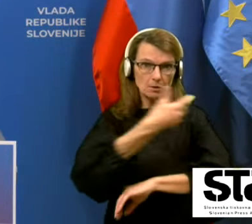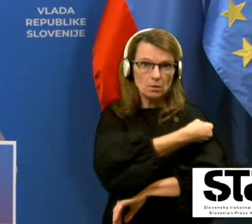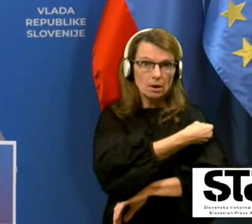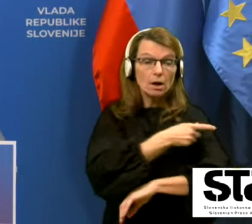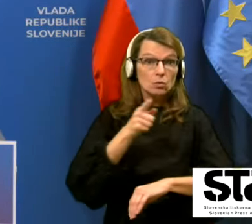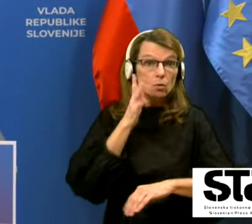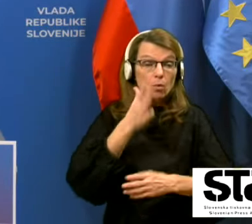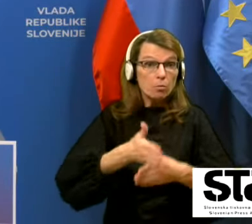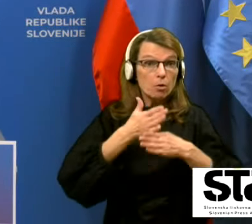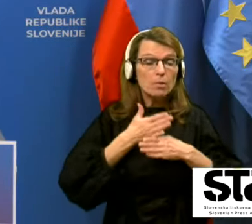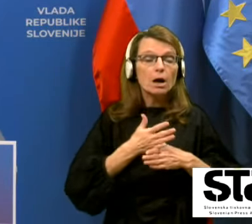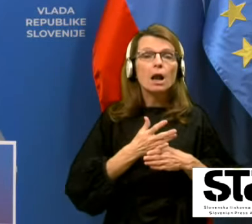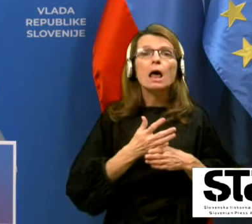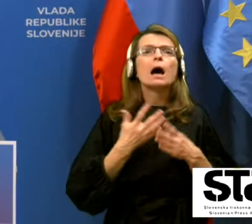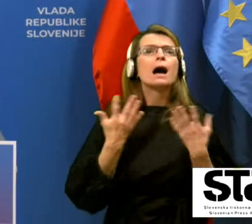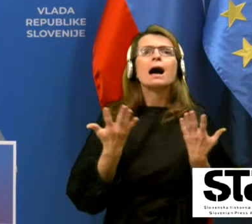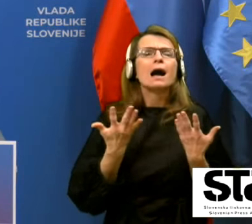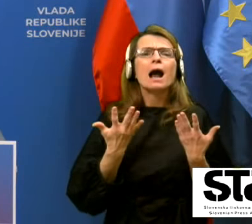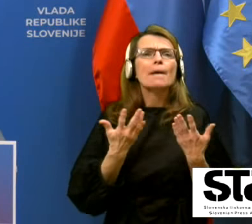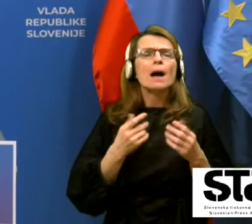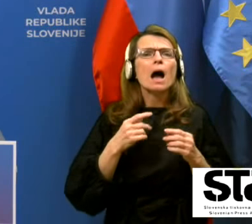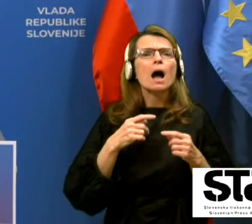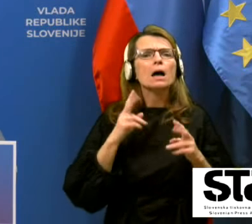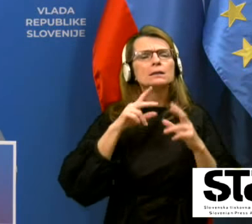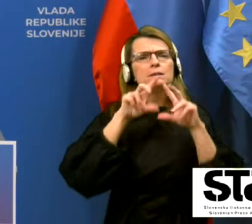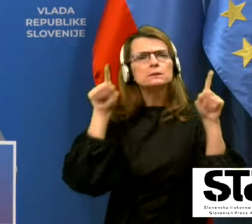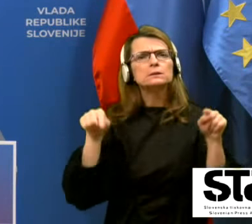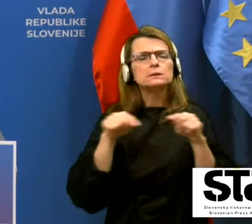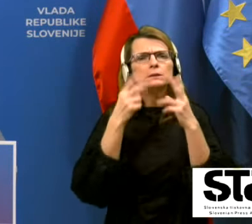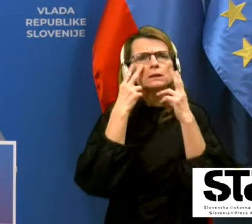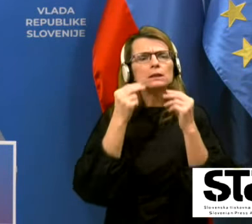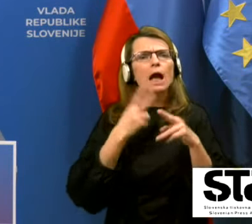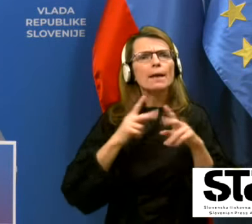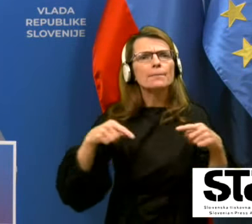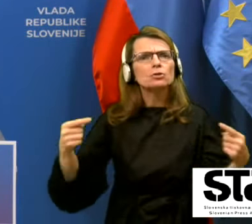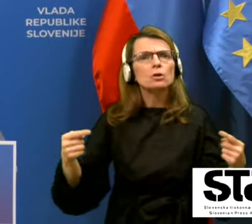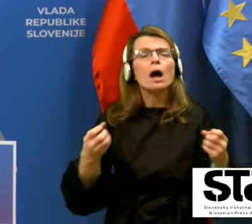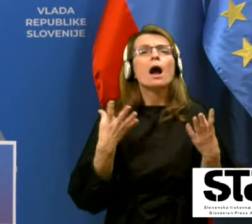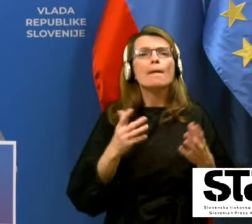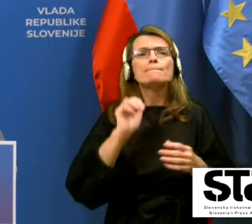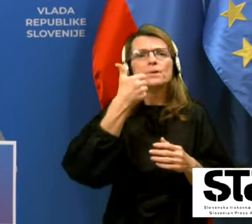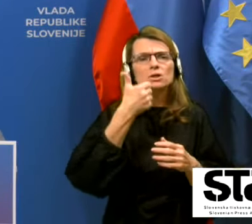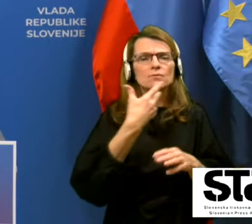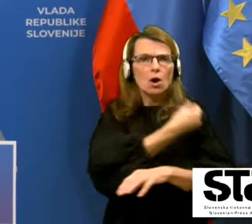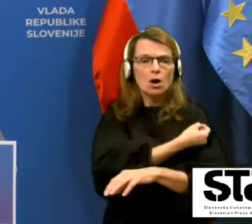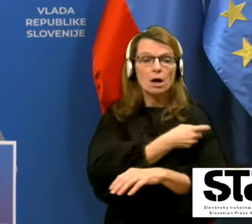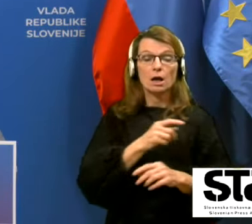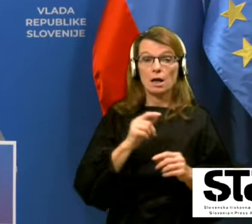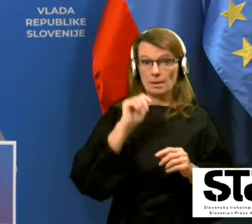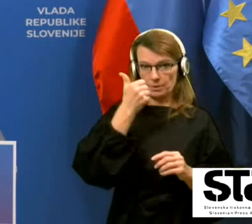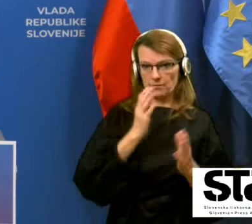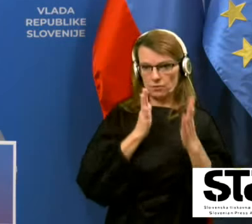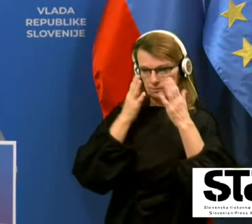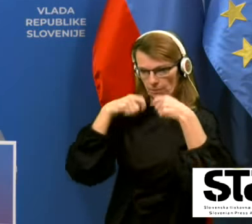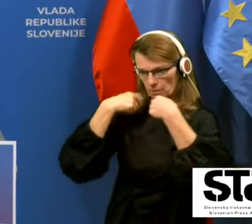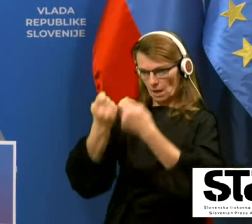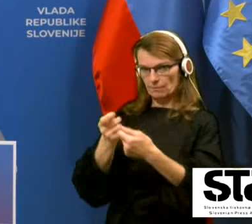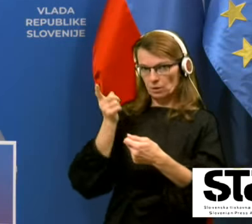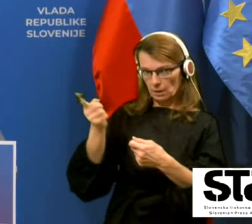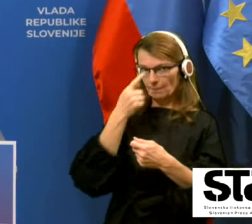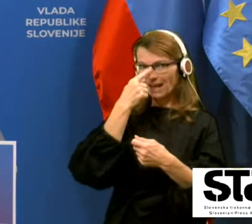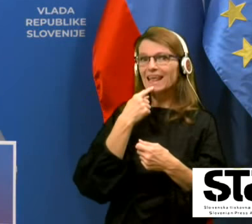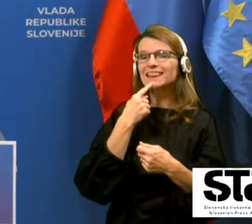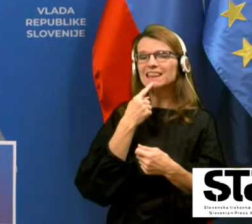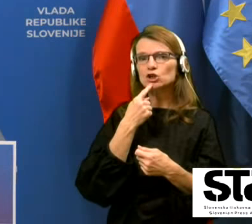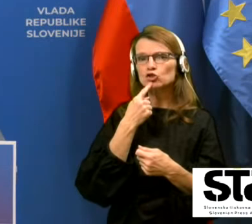Epidemiološko pa kam gre to cepivo v Sloveniji? Epidemiološko gre tam, ker je najbolj etično in najbolj smiselno. Gre v rovat